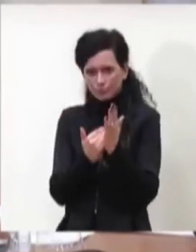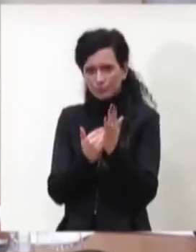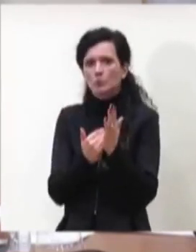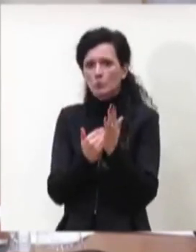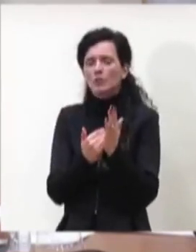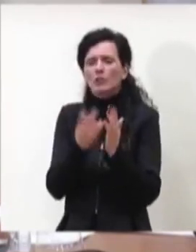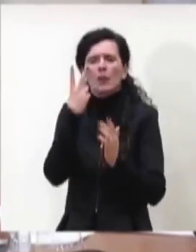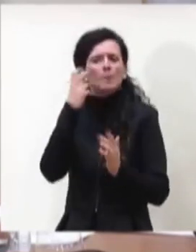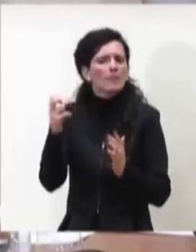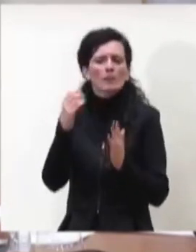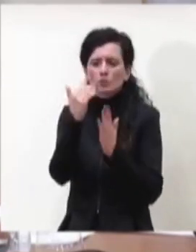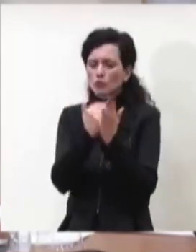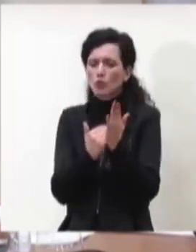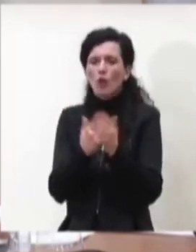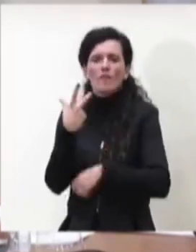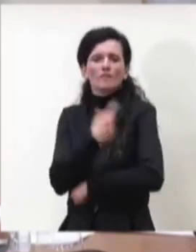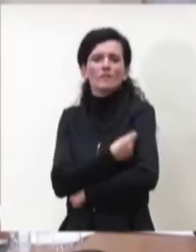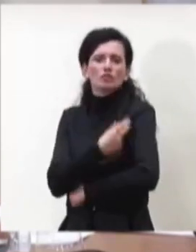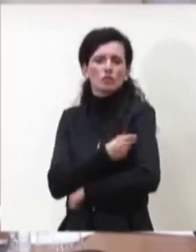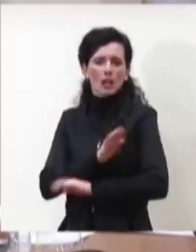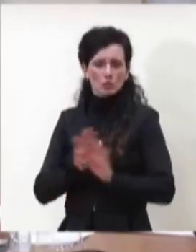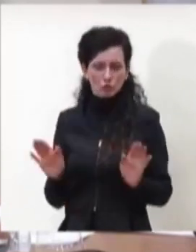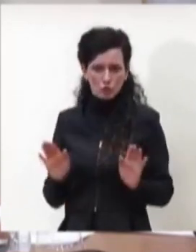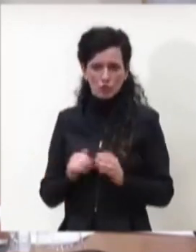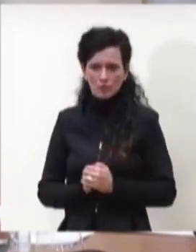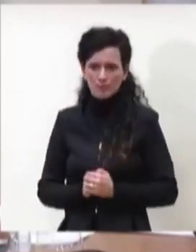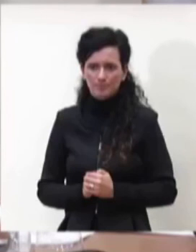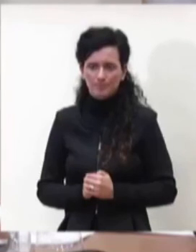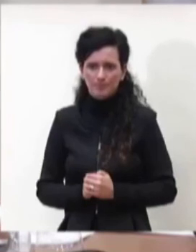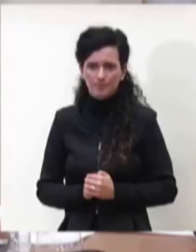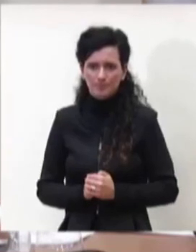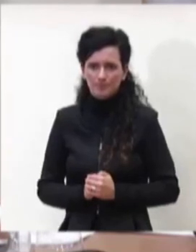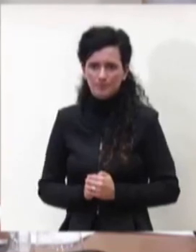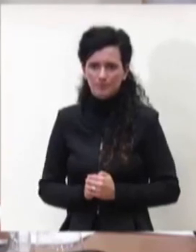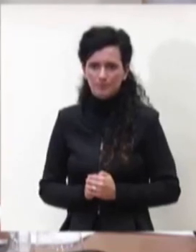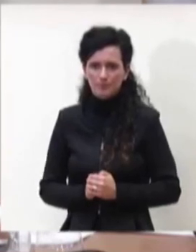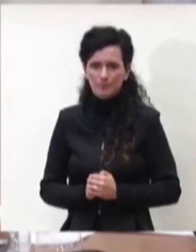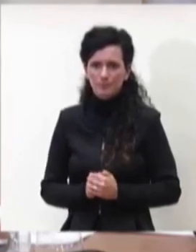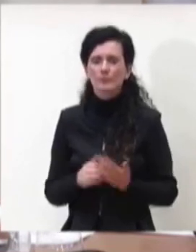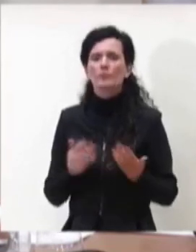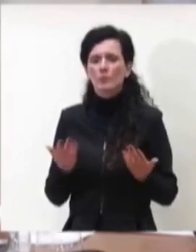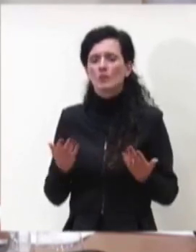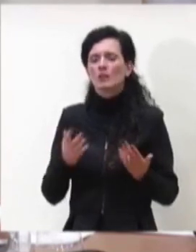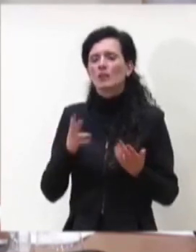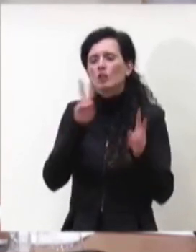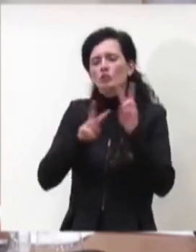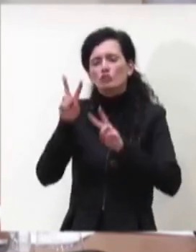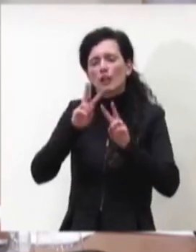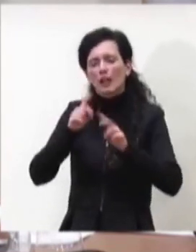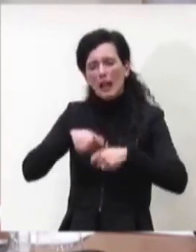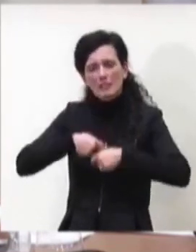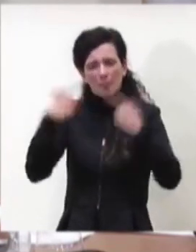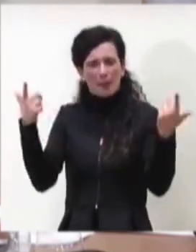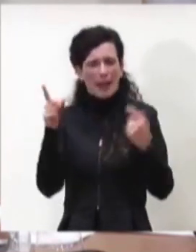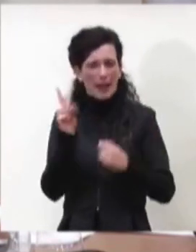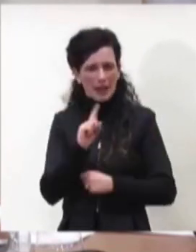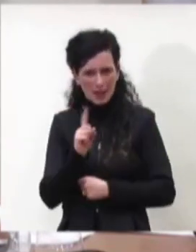vaccinazioni che siano evidentemente non determinano uno spreco di